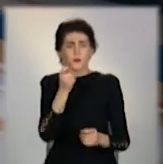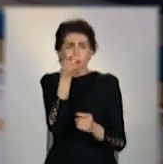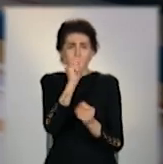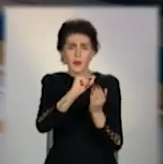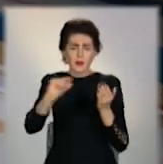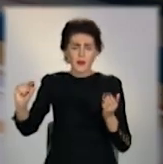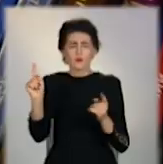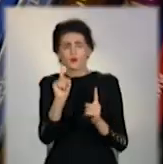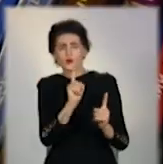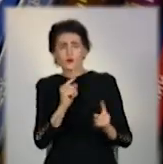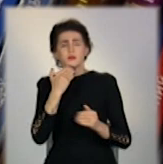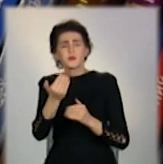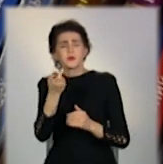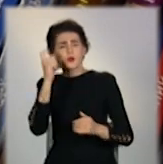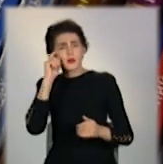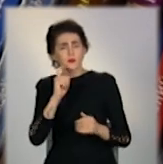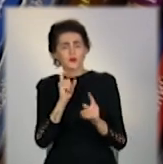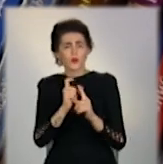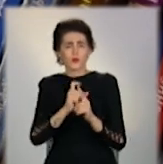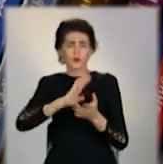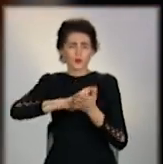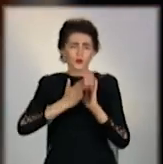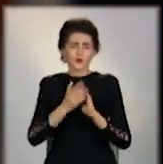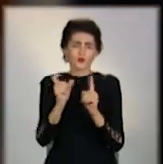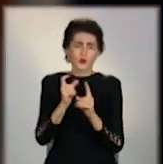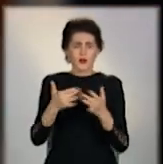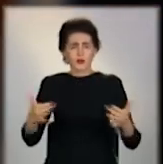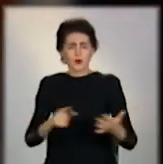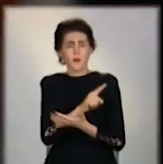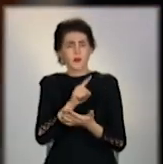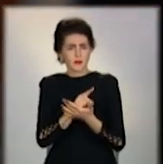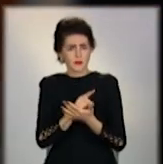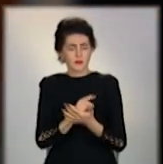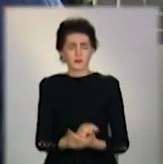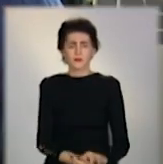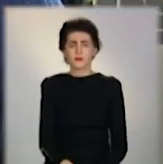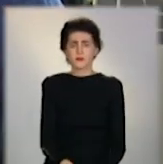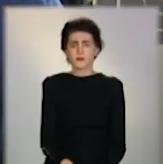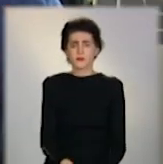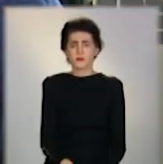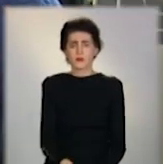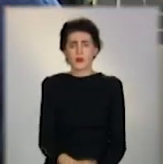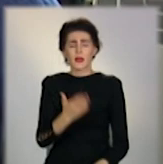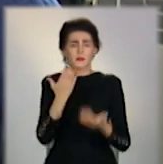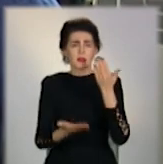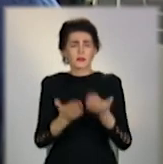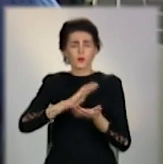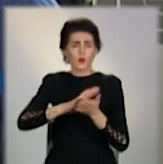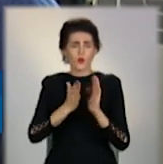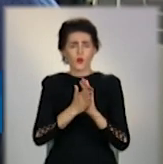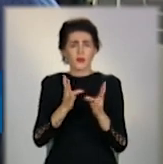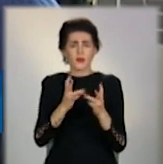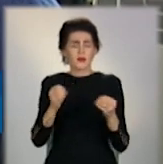шрифтом. Перепитуйте незрозумілі умови, слова збов'язання. Якщо договір не виконується